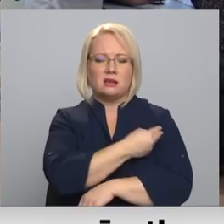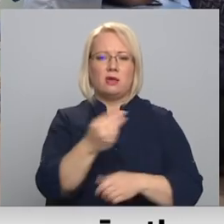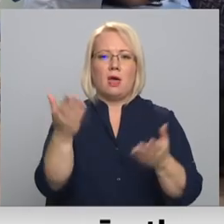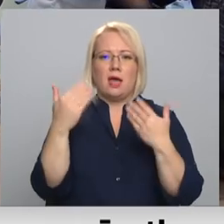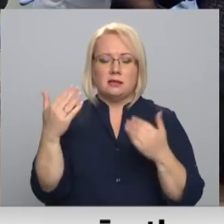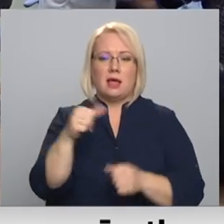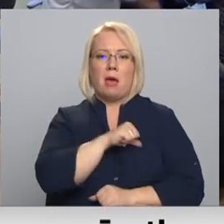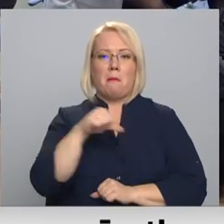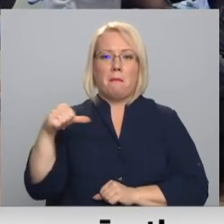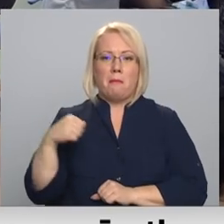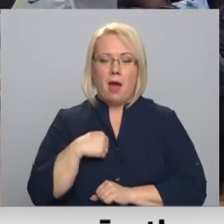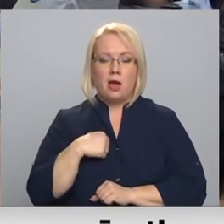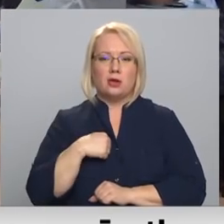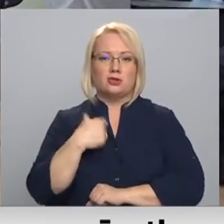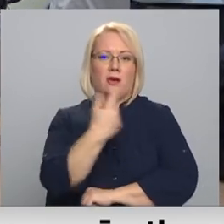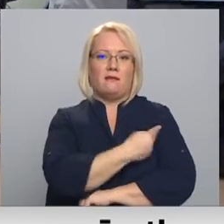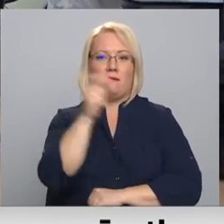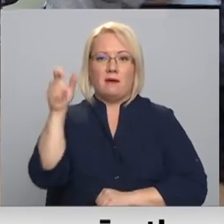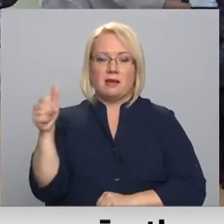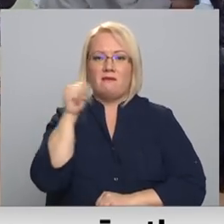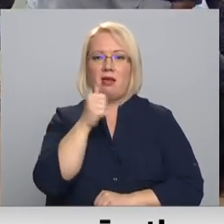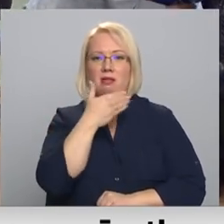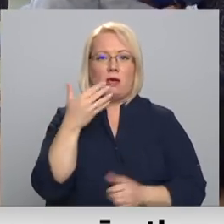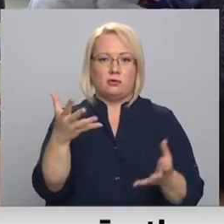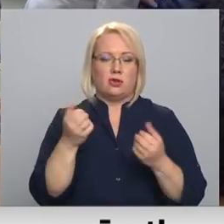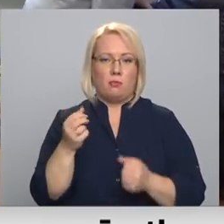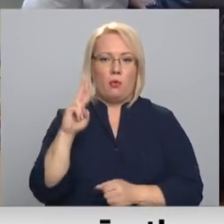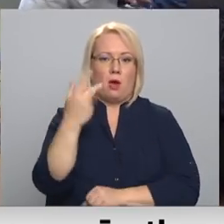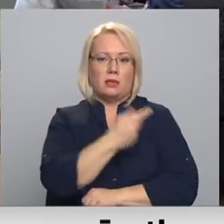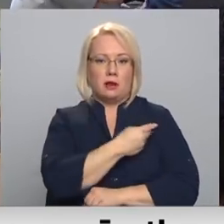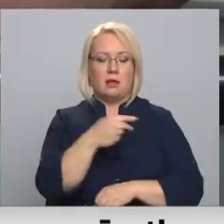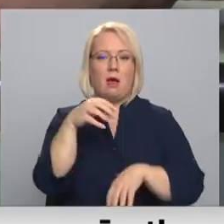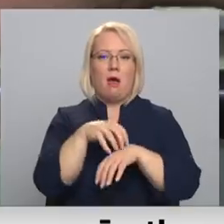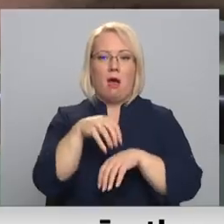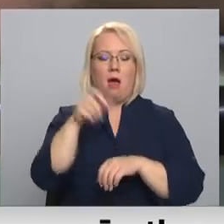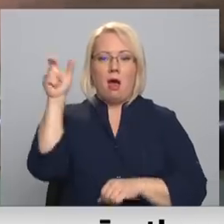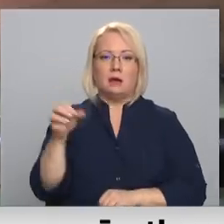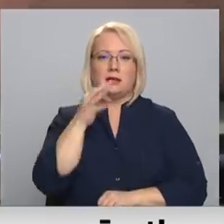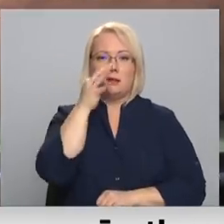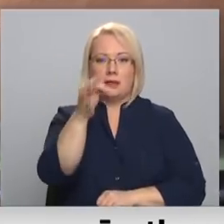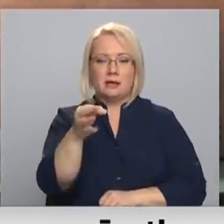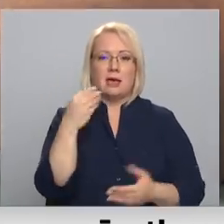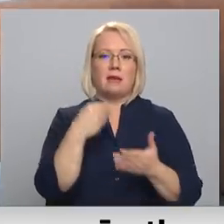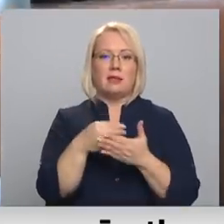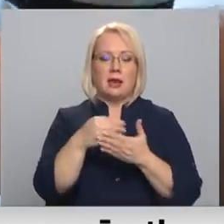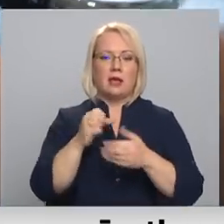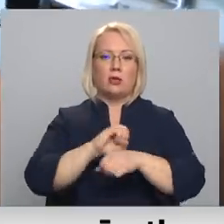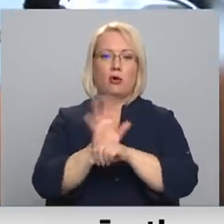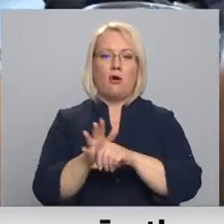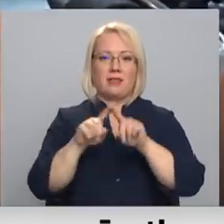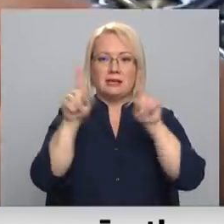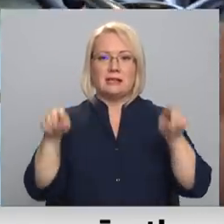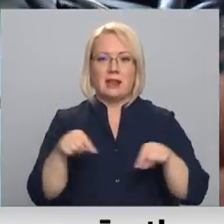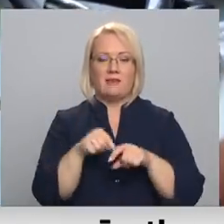paši vakcinētāji otru poti vēl nav saņēmuši. Daktaris RTV atzīst, derīga COVID-19 certifikāta